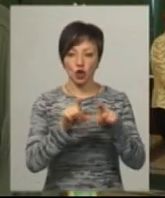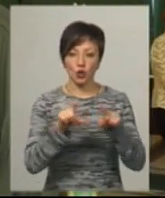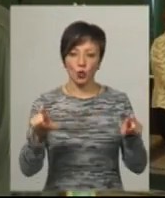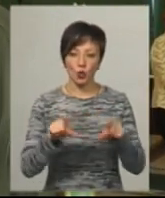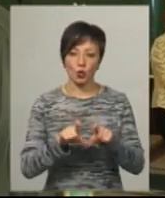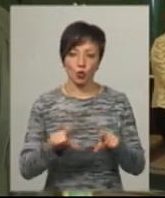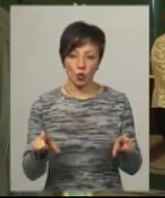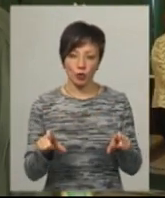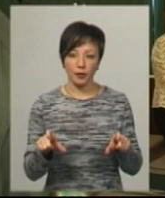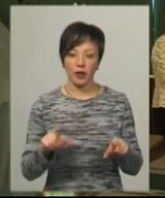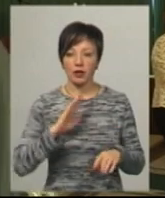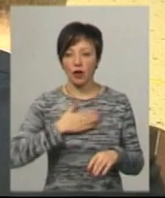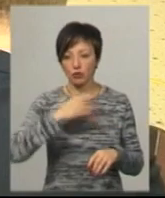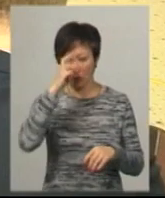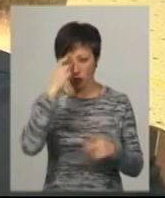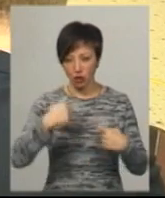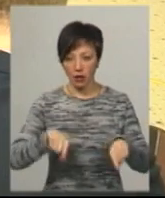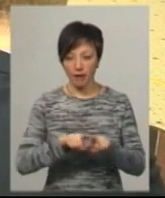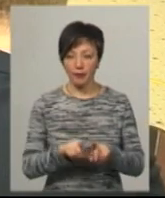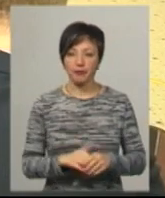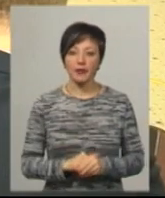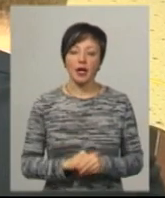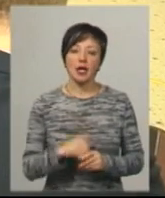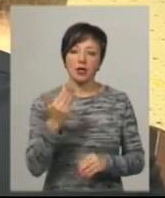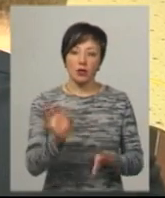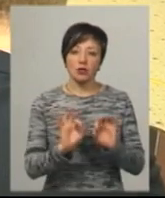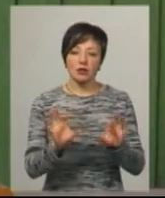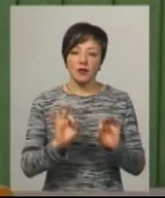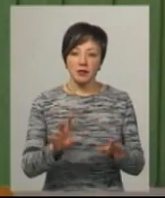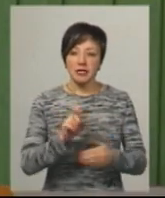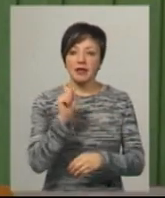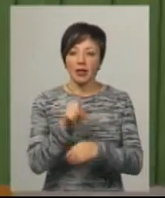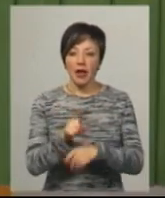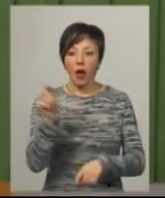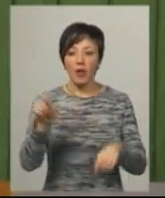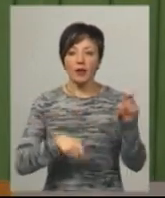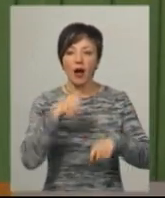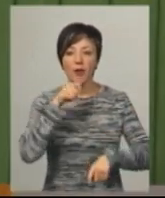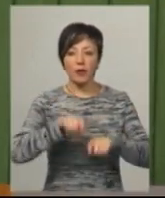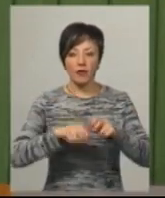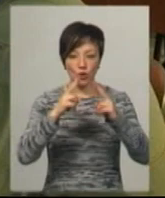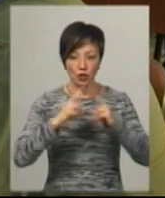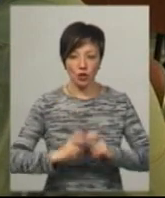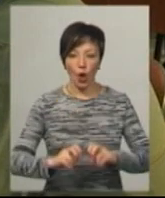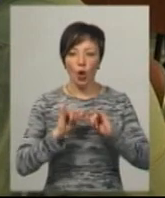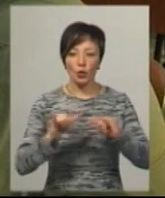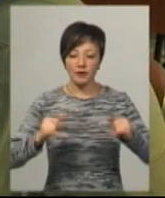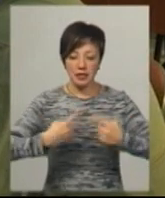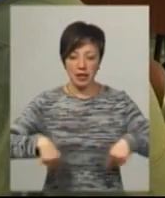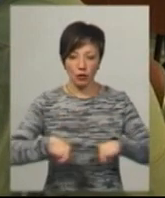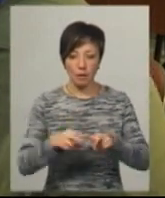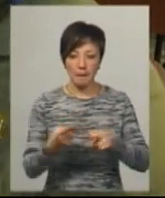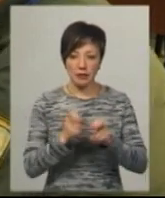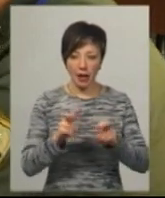нашої держави. За словами Юрія Дем'янюка, завдання конференції – апробувати дослідження із розвитку сектору безпеки